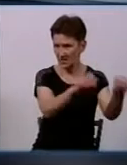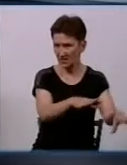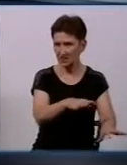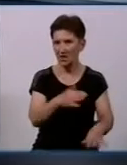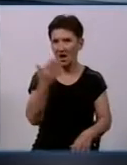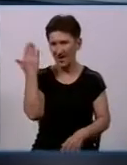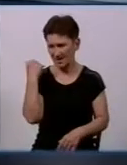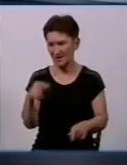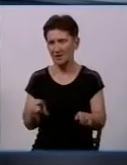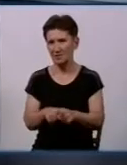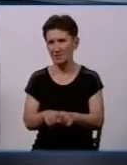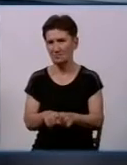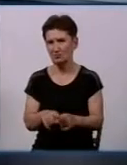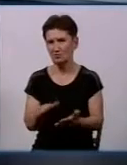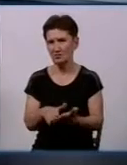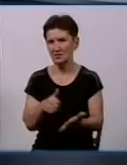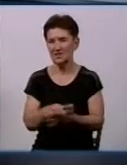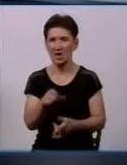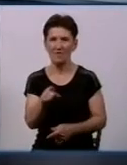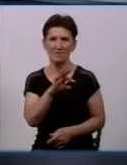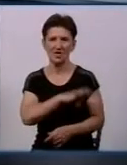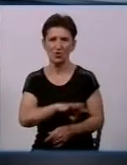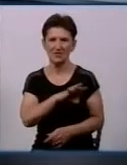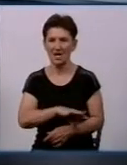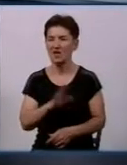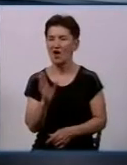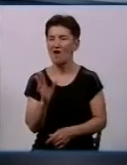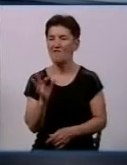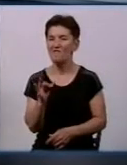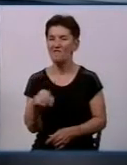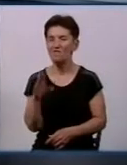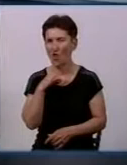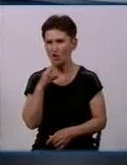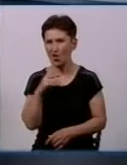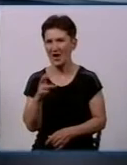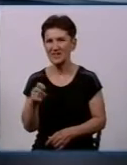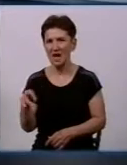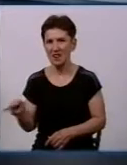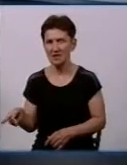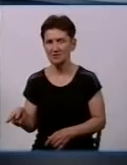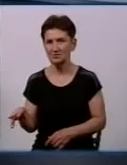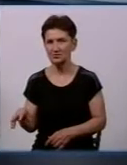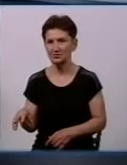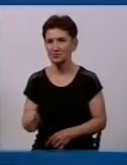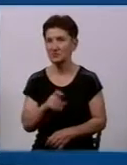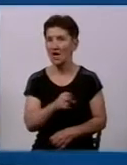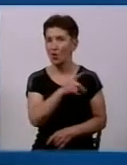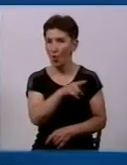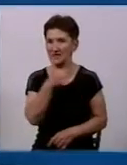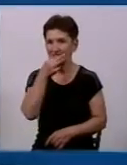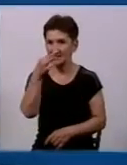як було передано 200, для використання водоканалом і встановки на мережах міста. Як пані Давидчук сказала, єдина